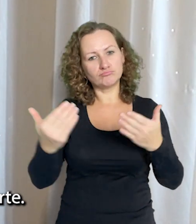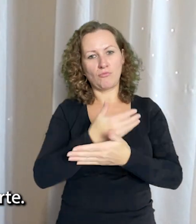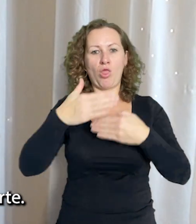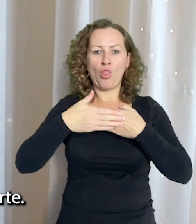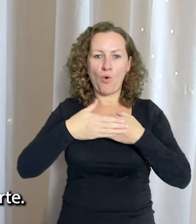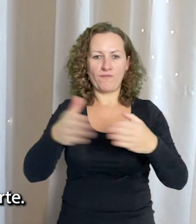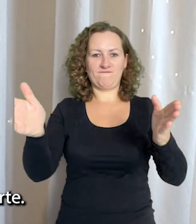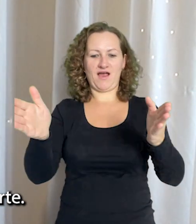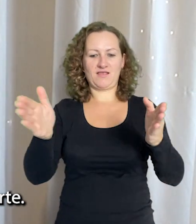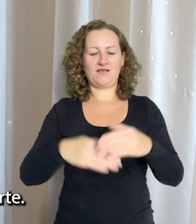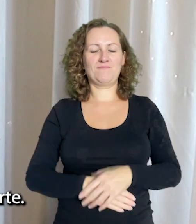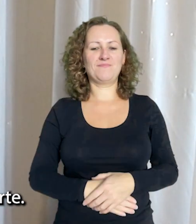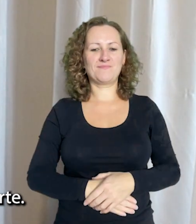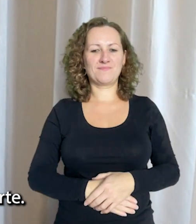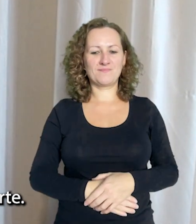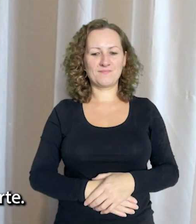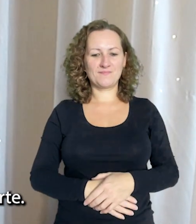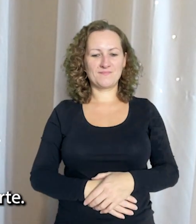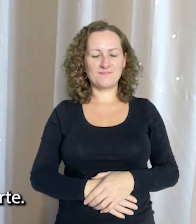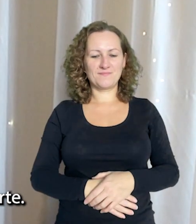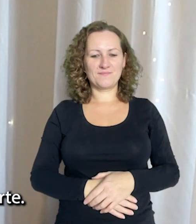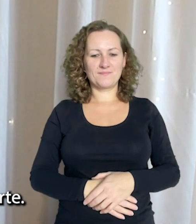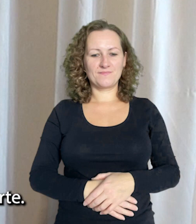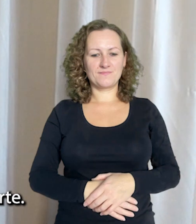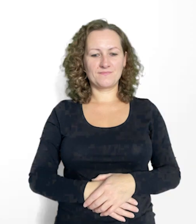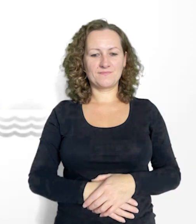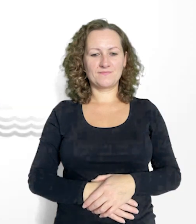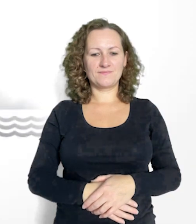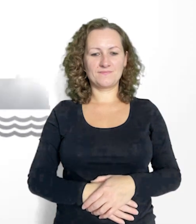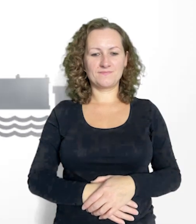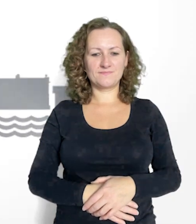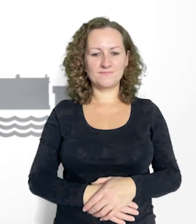zamknięte dotąd drzwi zostały otwarte.